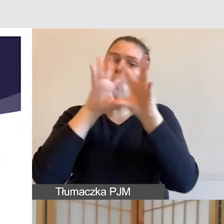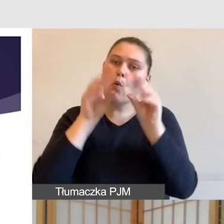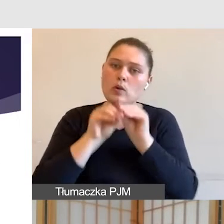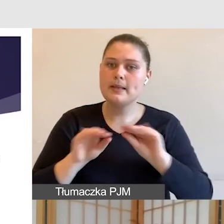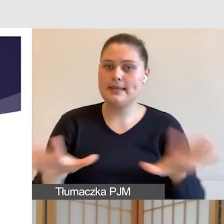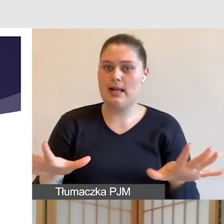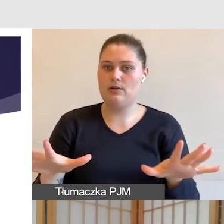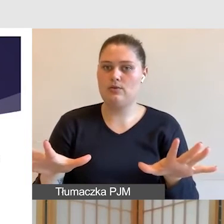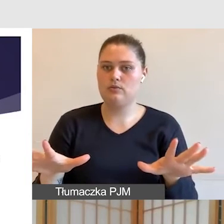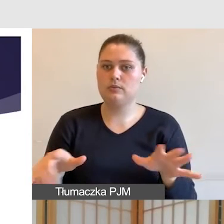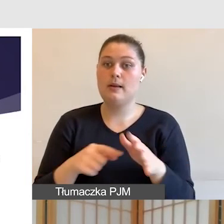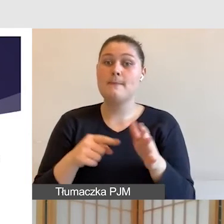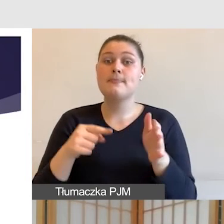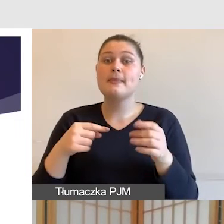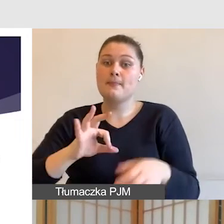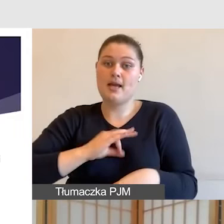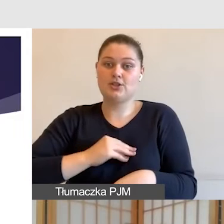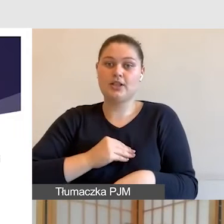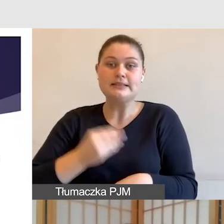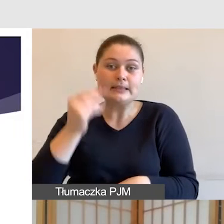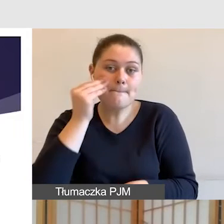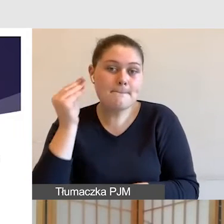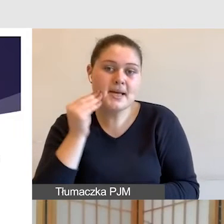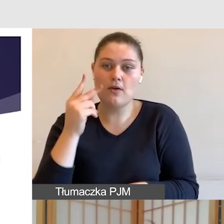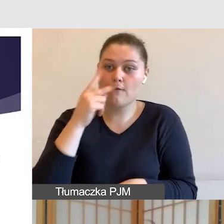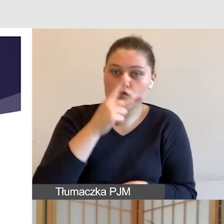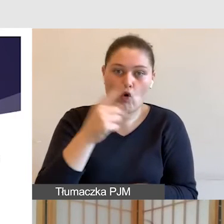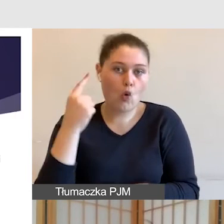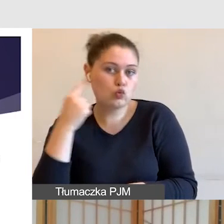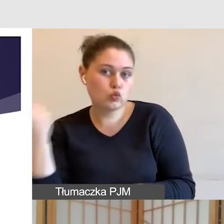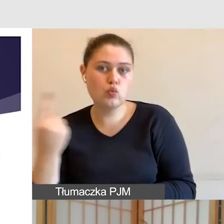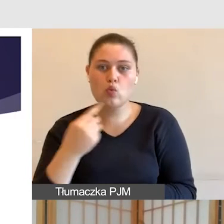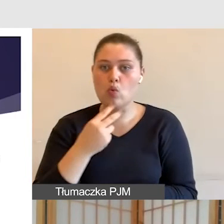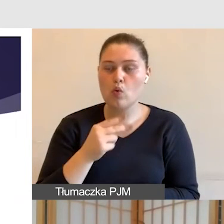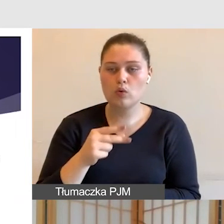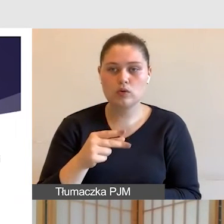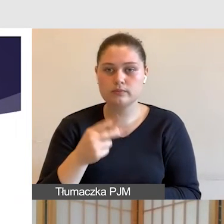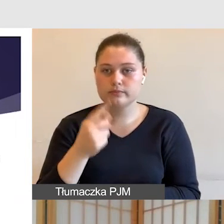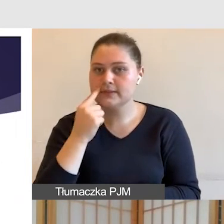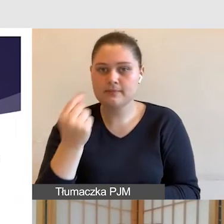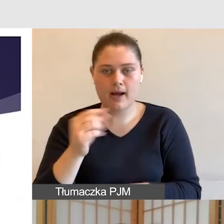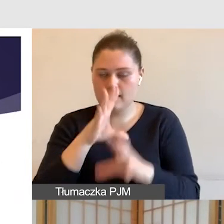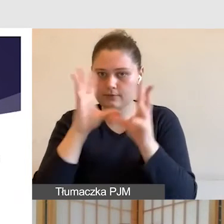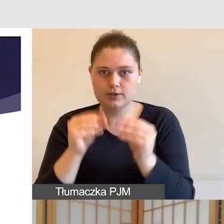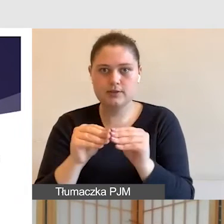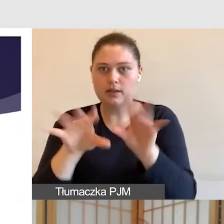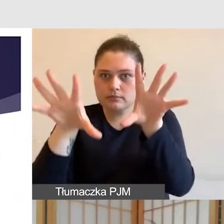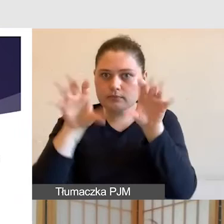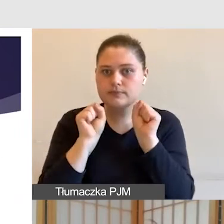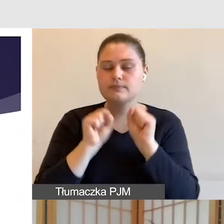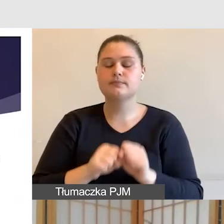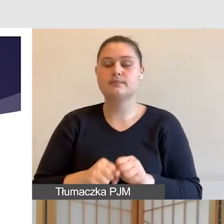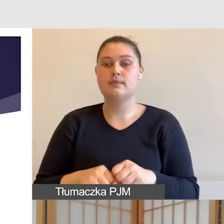nasze zmysły zarówno osoba wykładająca, ale też przede wszystkim mówimy tutaj o uczestnikach, którzy